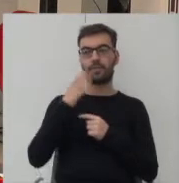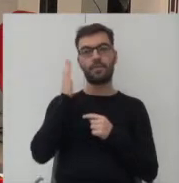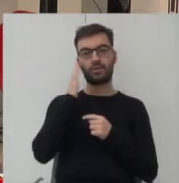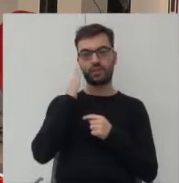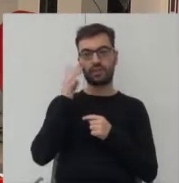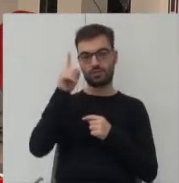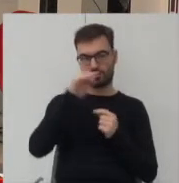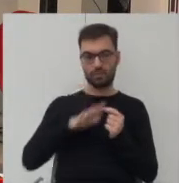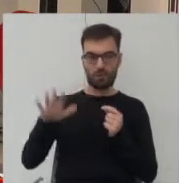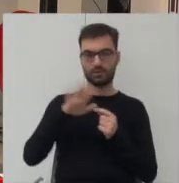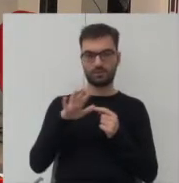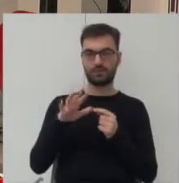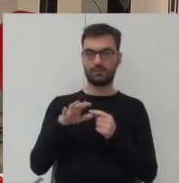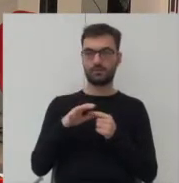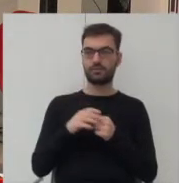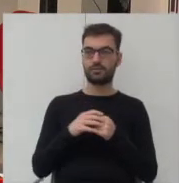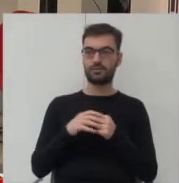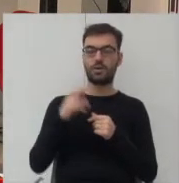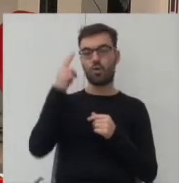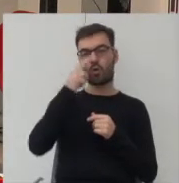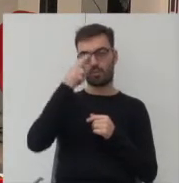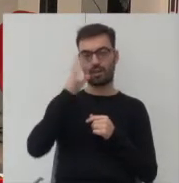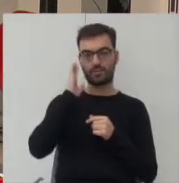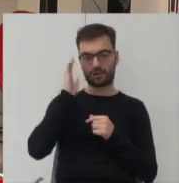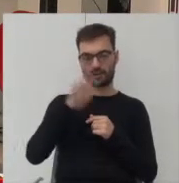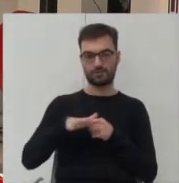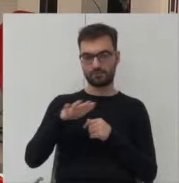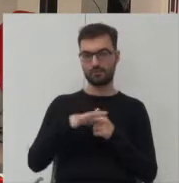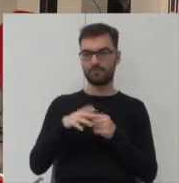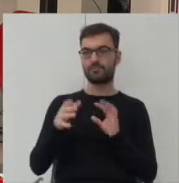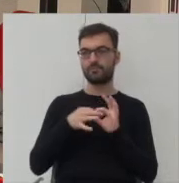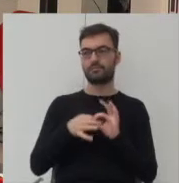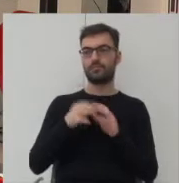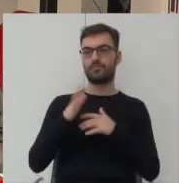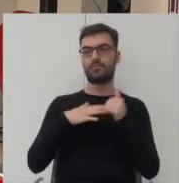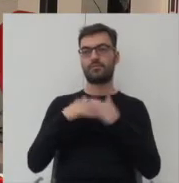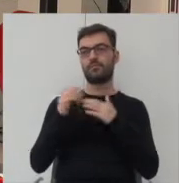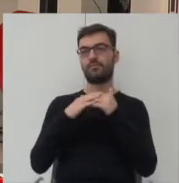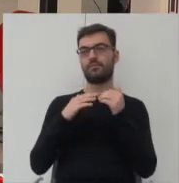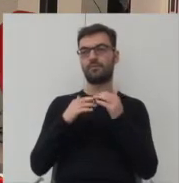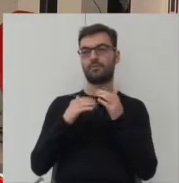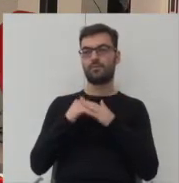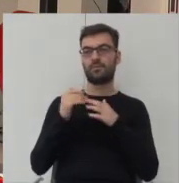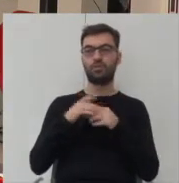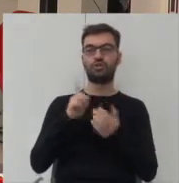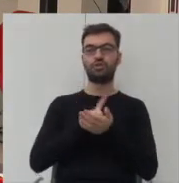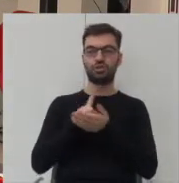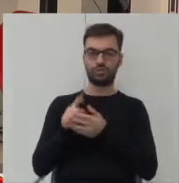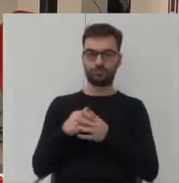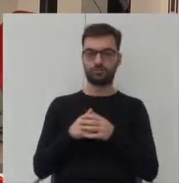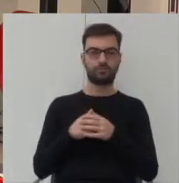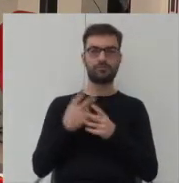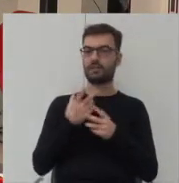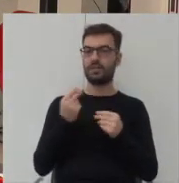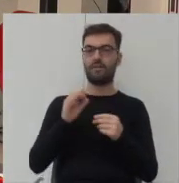społecznego czy przede wszystkim mieszkania komunalnego z budownictwem czynszowym to znaczy się